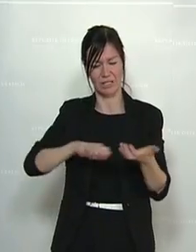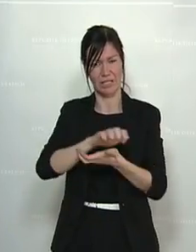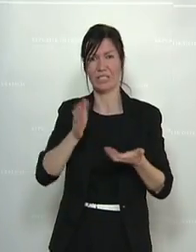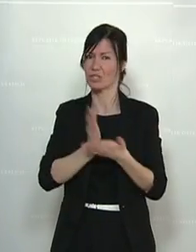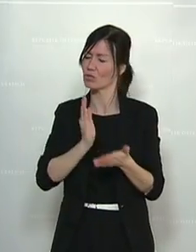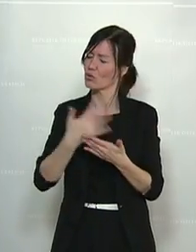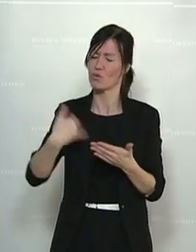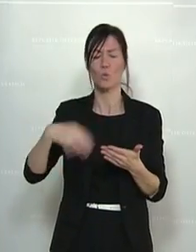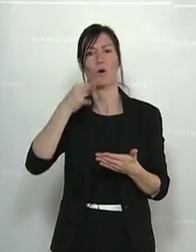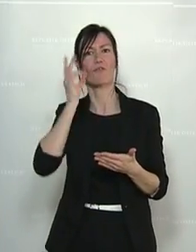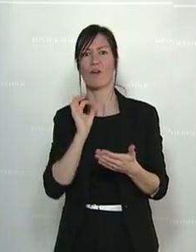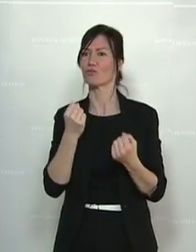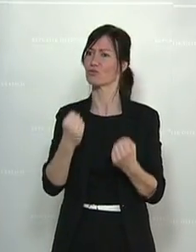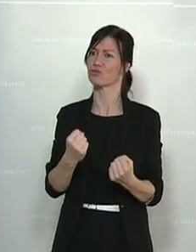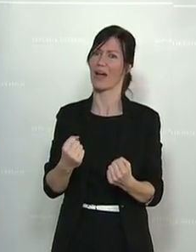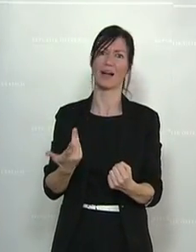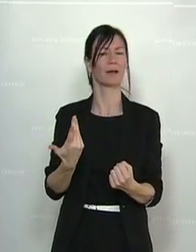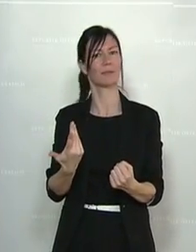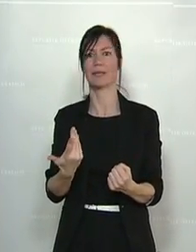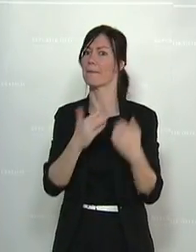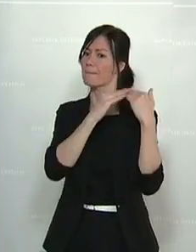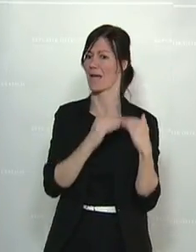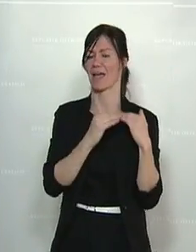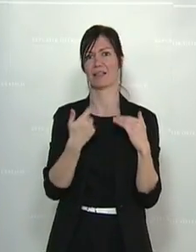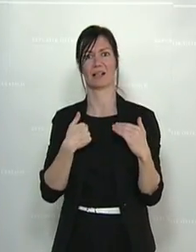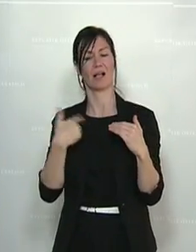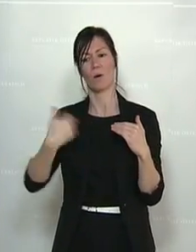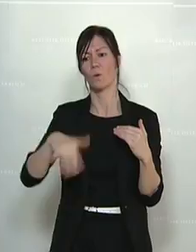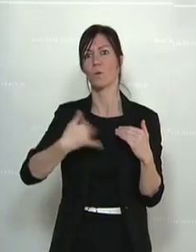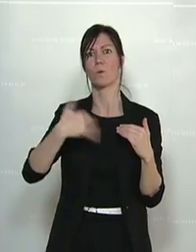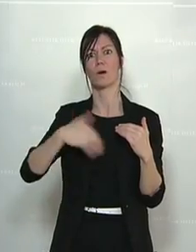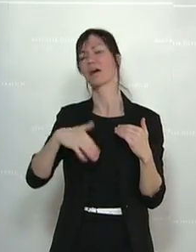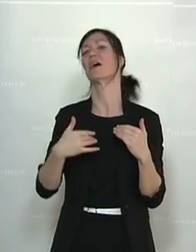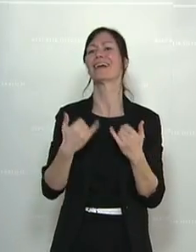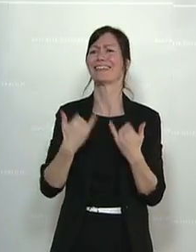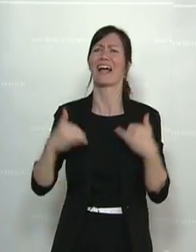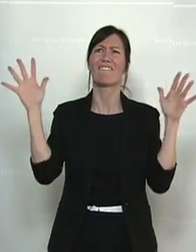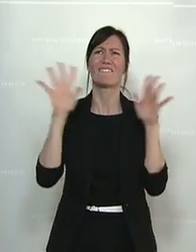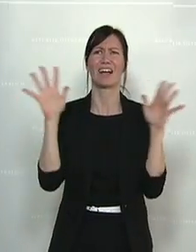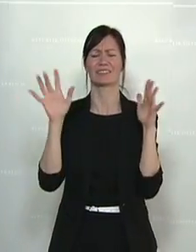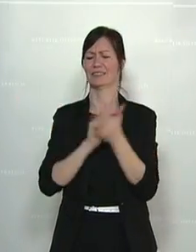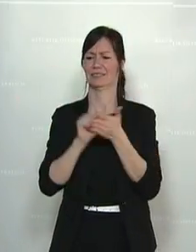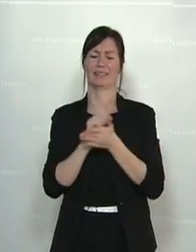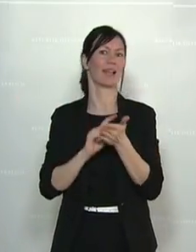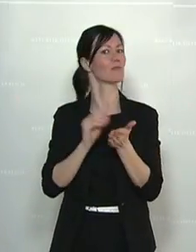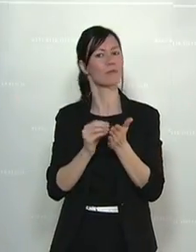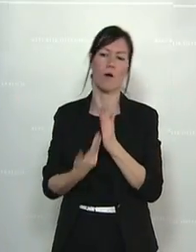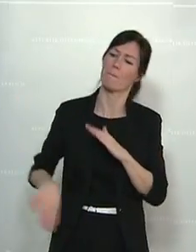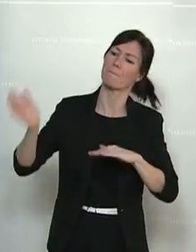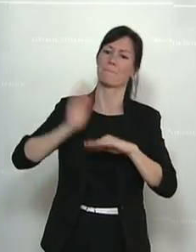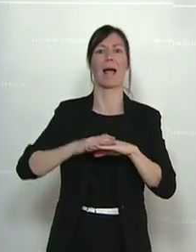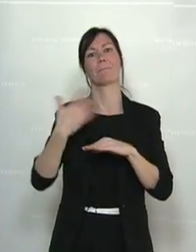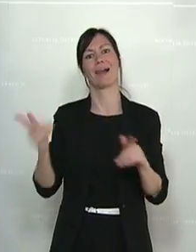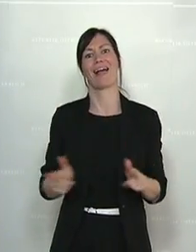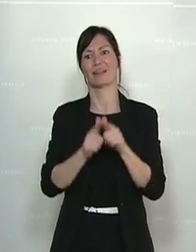Frauen in Österreich leisten Großartiges, jeden Tag, während dieses Wahnsinns noch mehr als sonst. Und Österreich kann